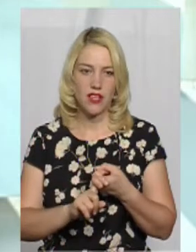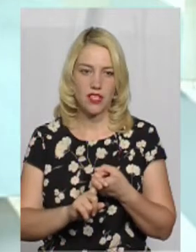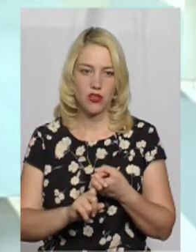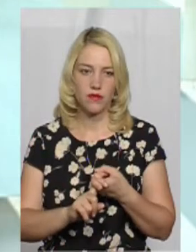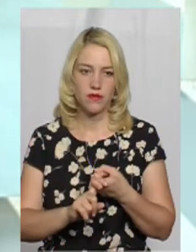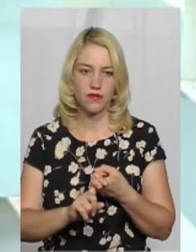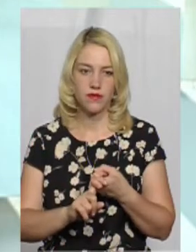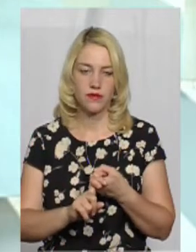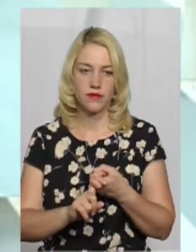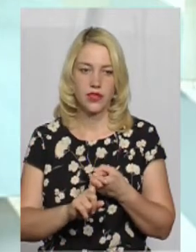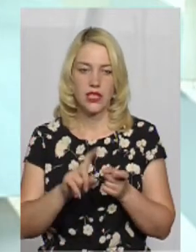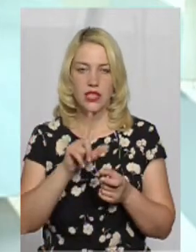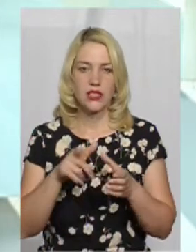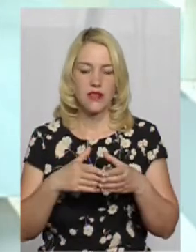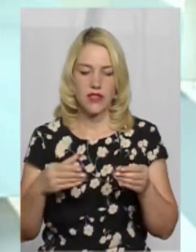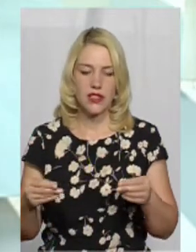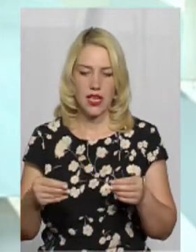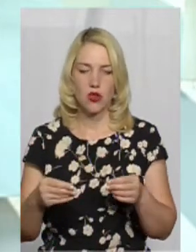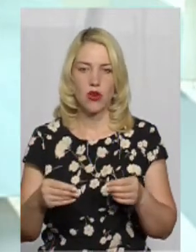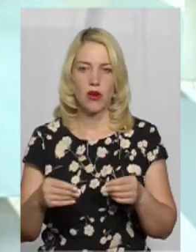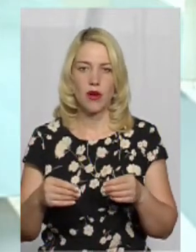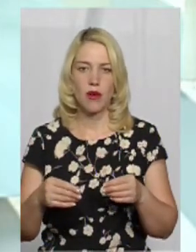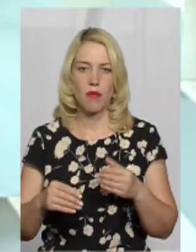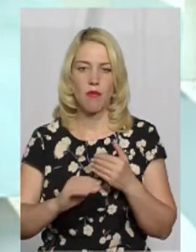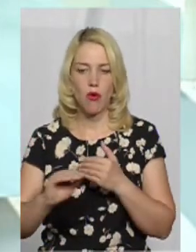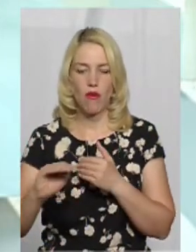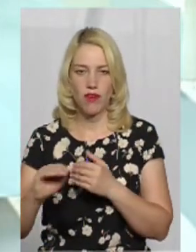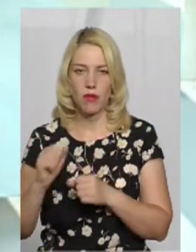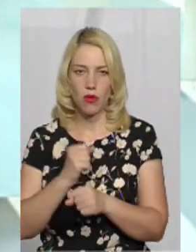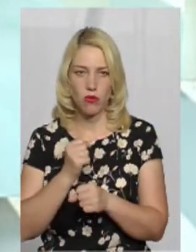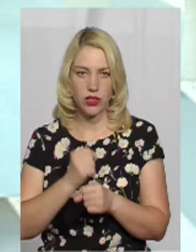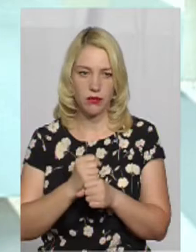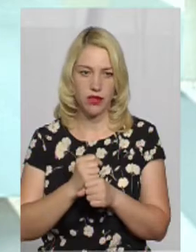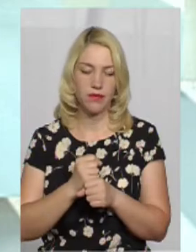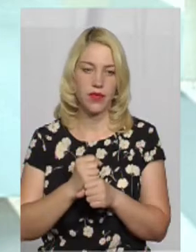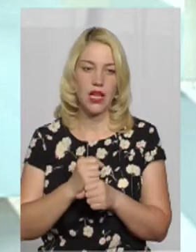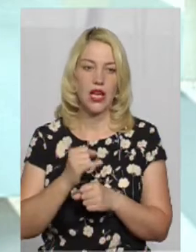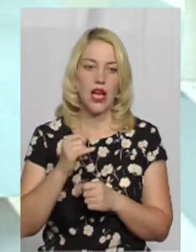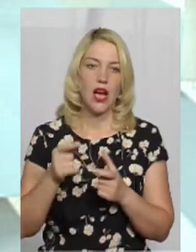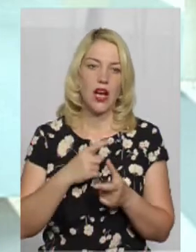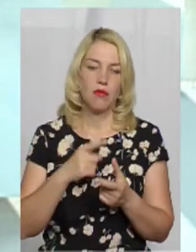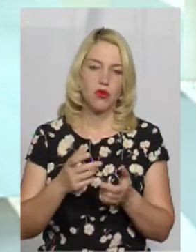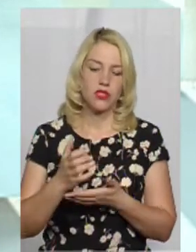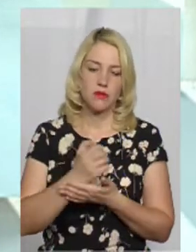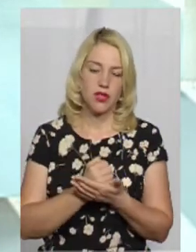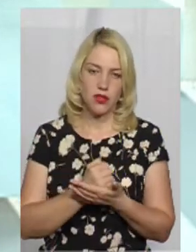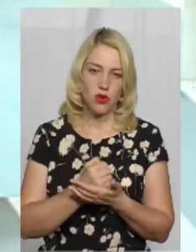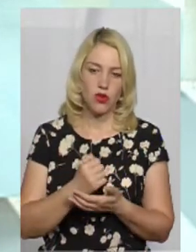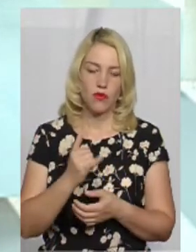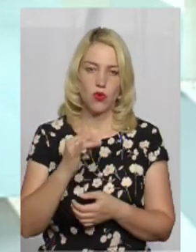з весняно-польовими та осінньо-польовими роботами. Тобто, або йде збір урожа,